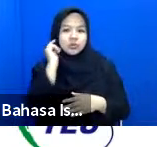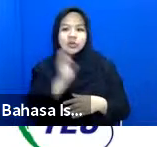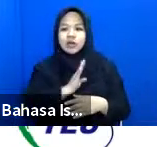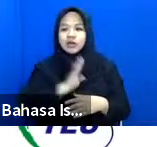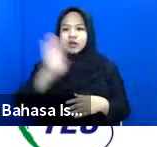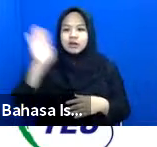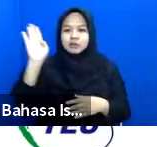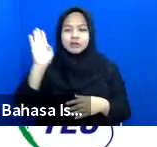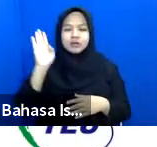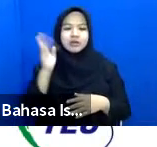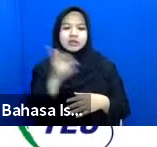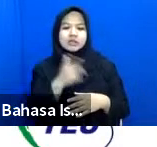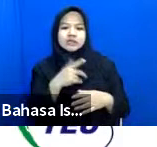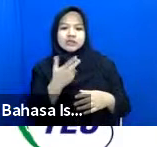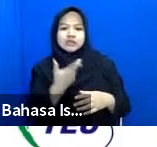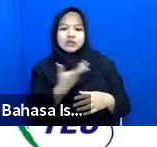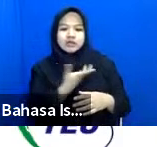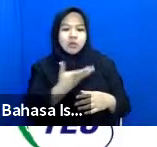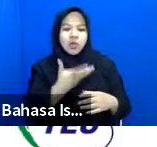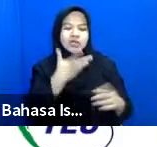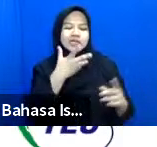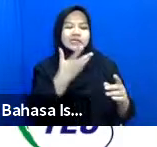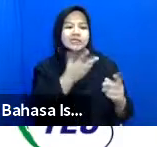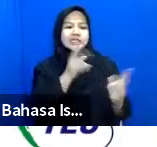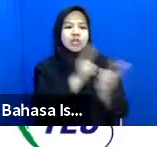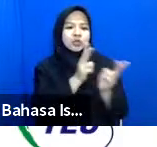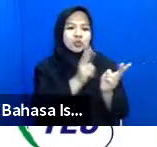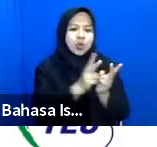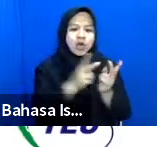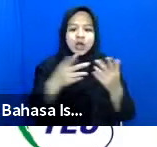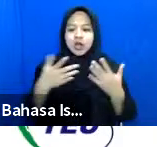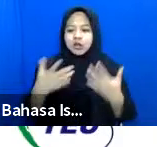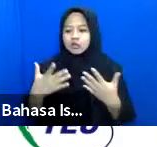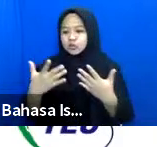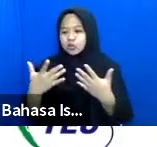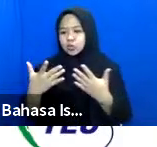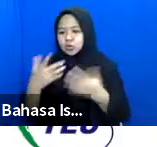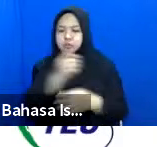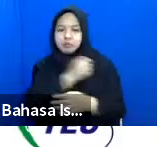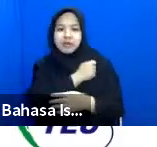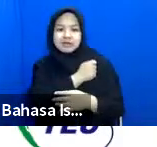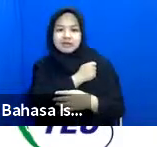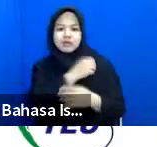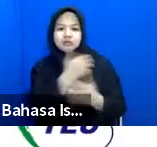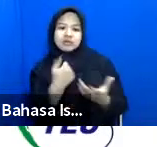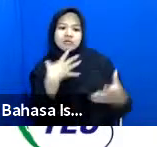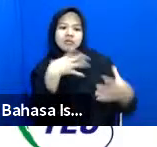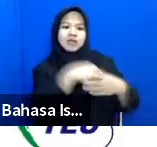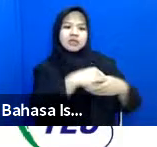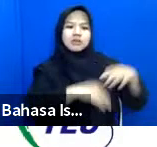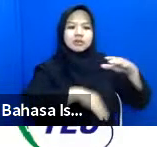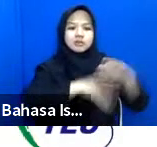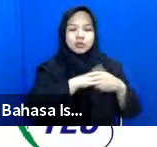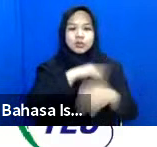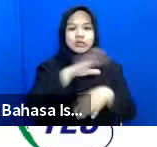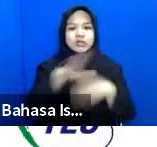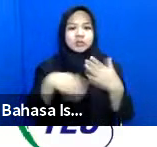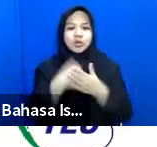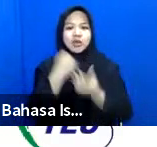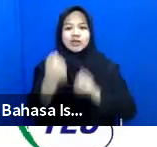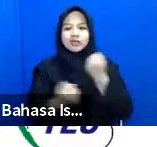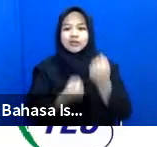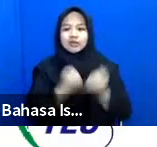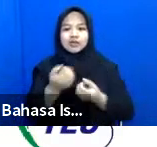preferensi seksual atau kebangsaan dapat mengakses dan berpartisipasi penuh dalam semua aktivitas atau